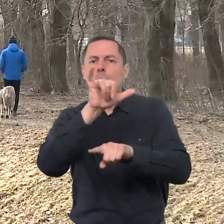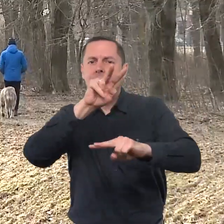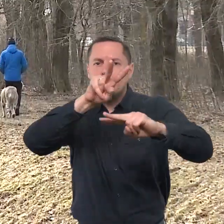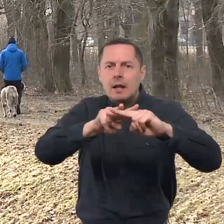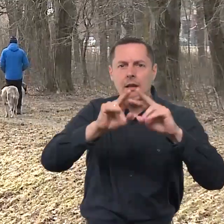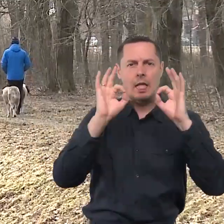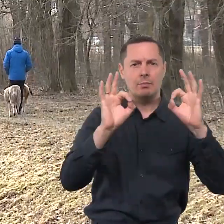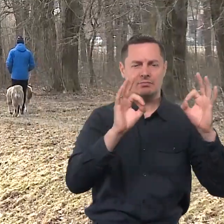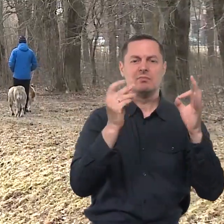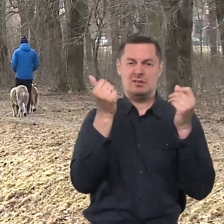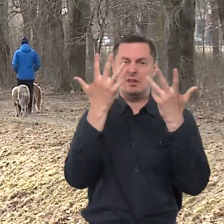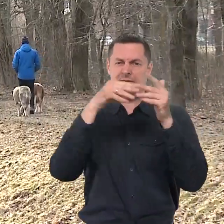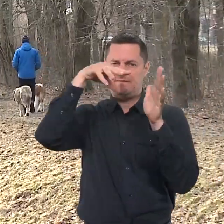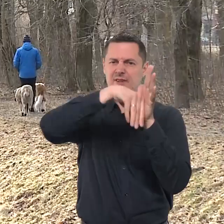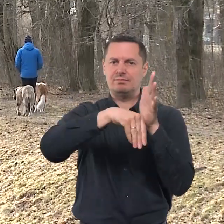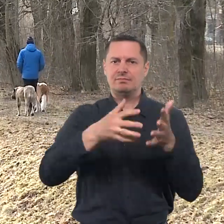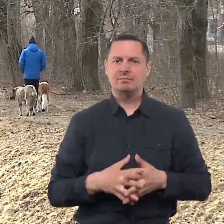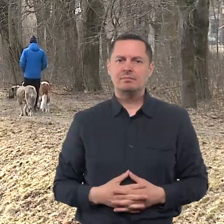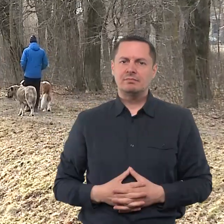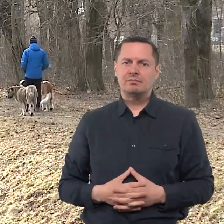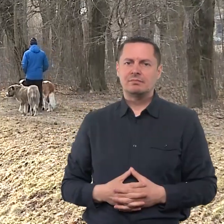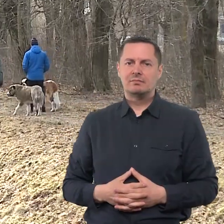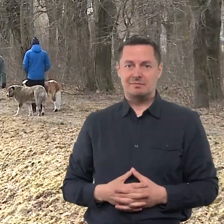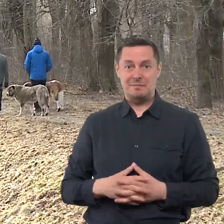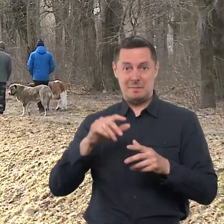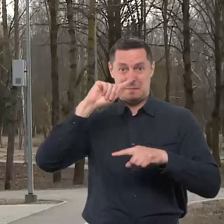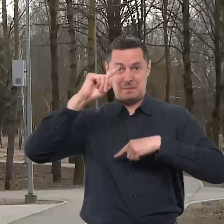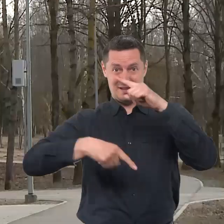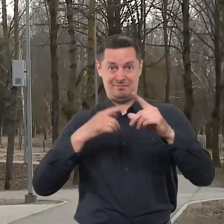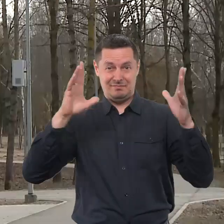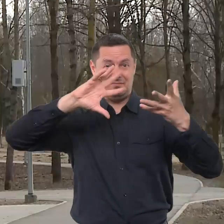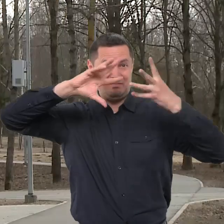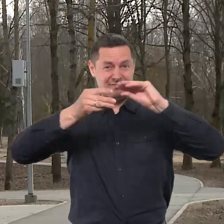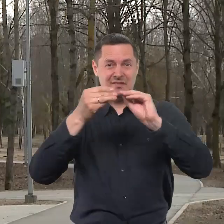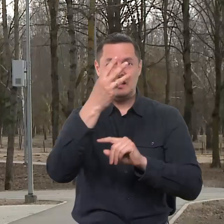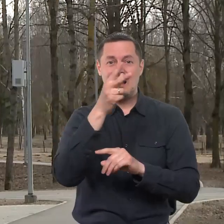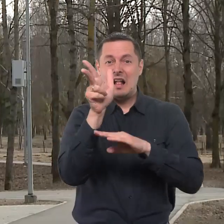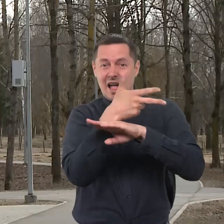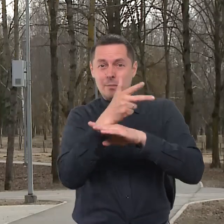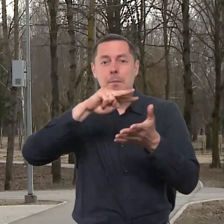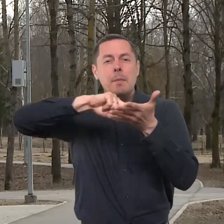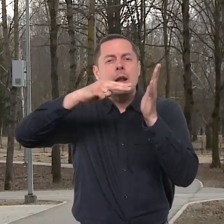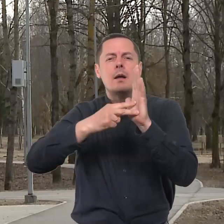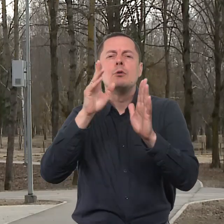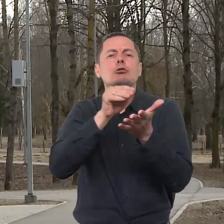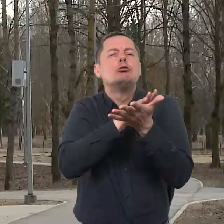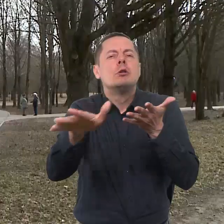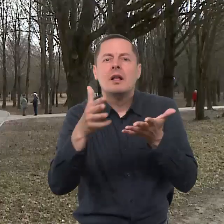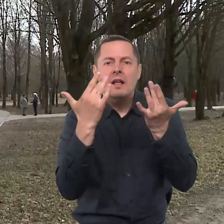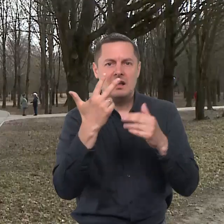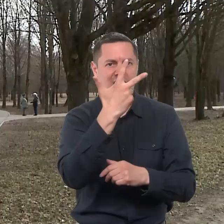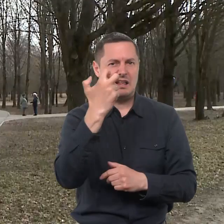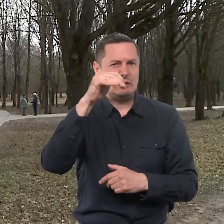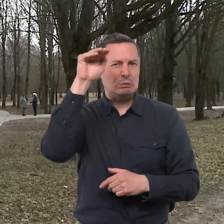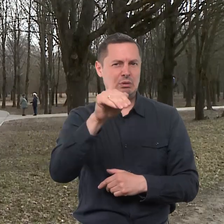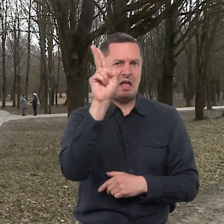kameros įrengimo vietoje esančios infrastruktūros. Šiais metais iš viso vaizdo stebėjimo kamero įrengimui numatyti išleisti 300